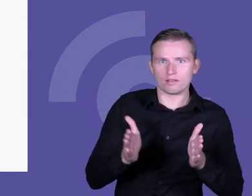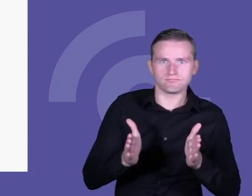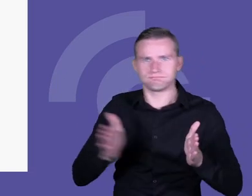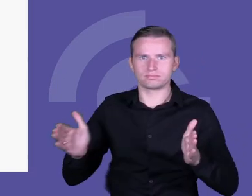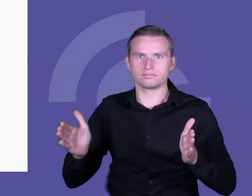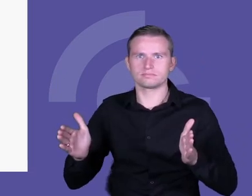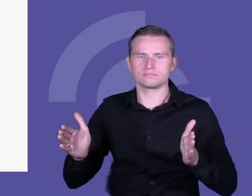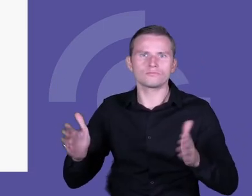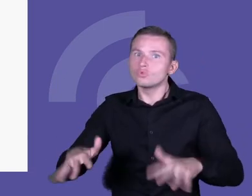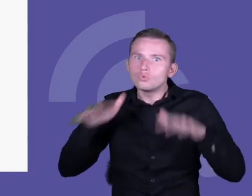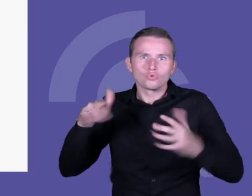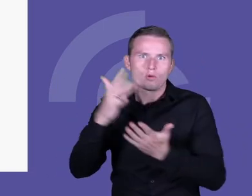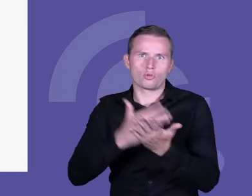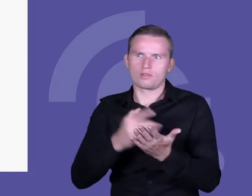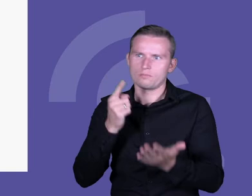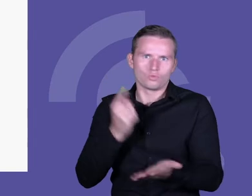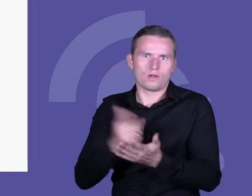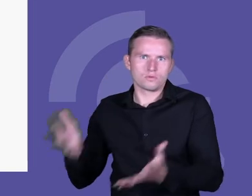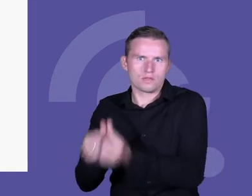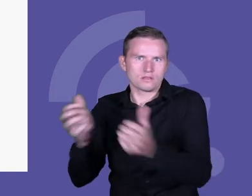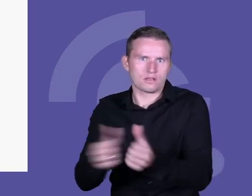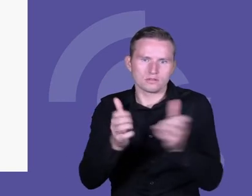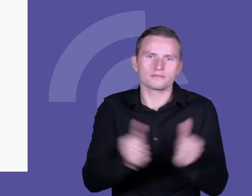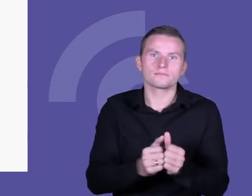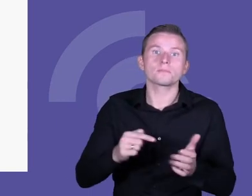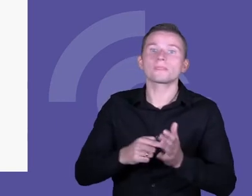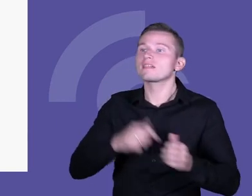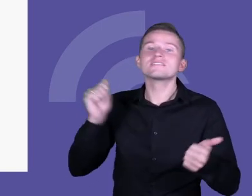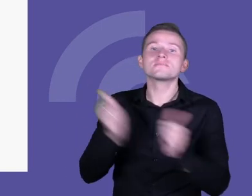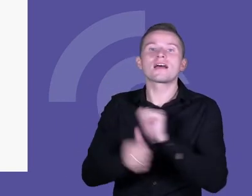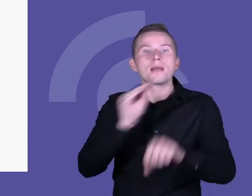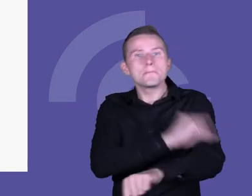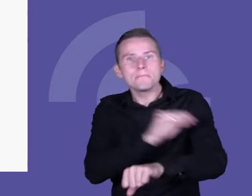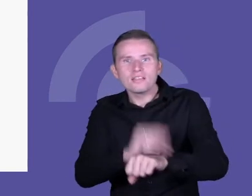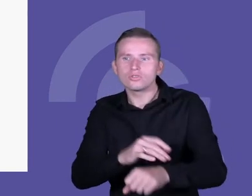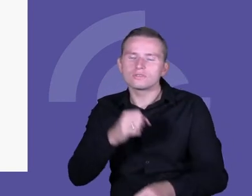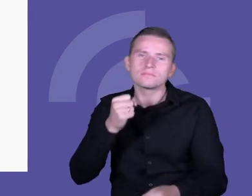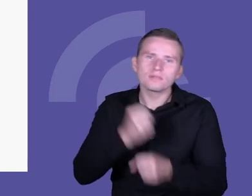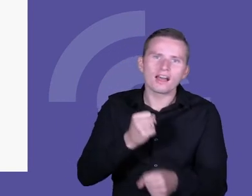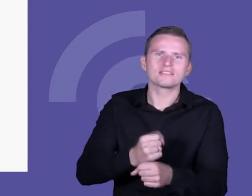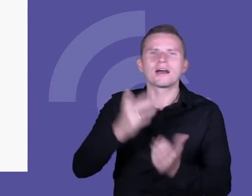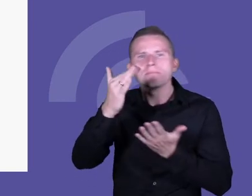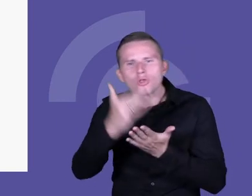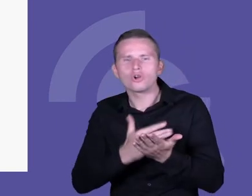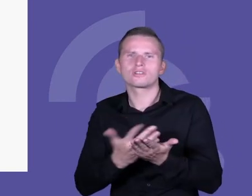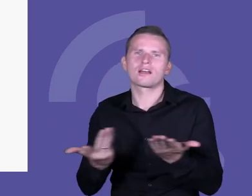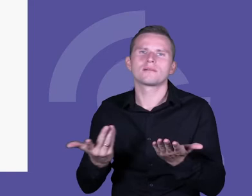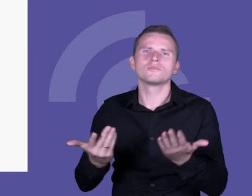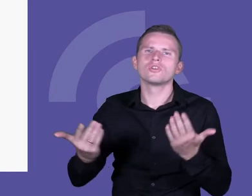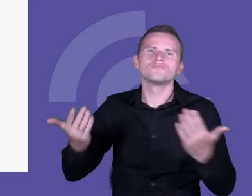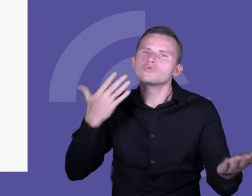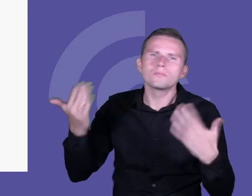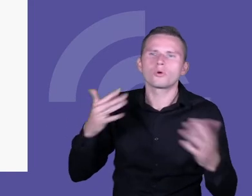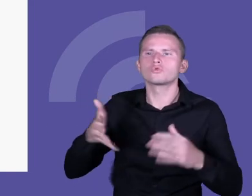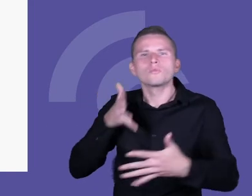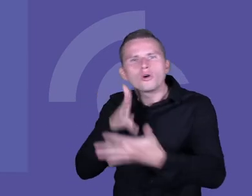powiedzieliśmy, ta zmiana dotyczyła przestrzeni, metod pracy, programów, sposobów oceniania, to już wszystko